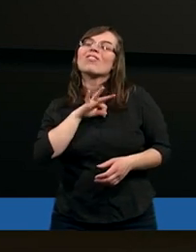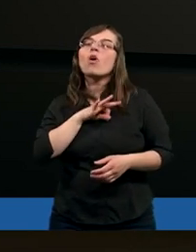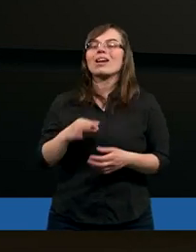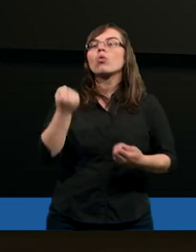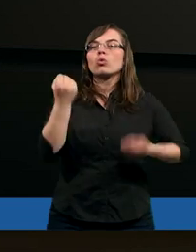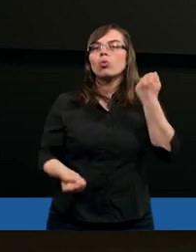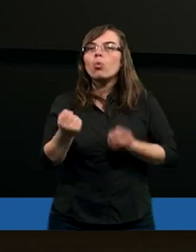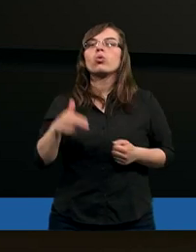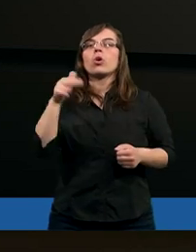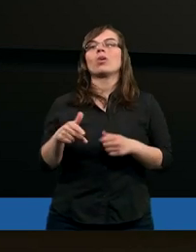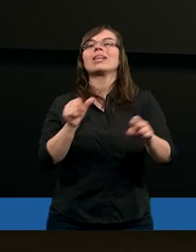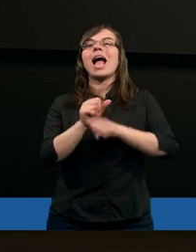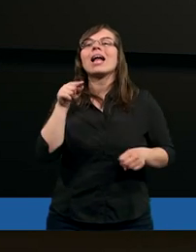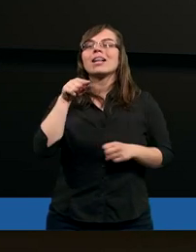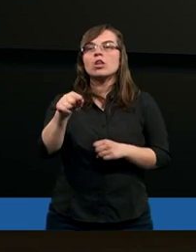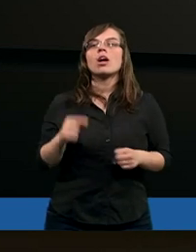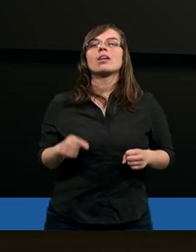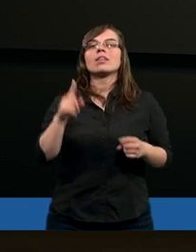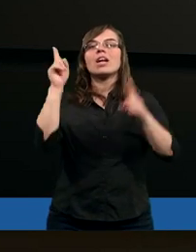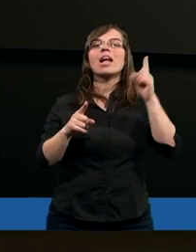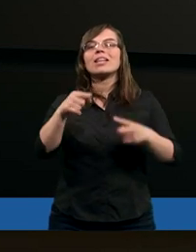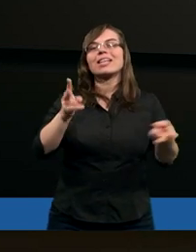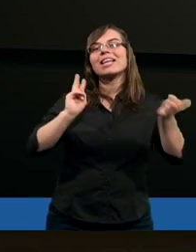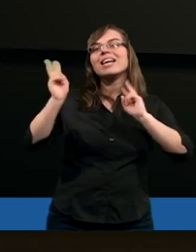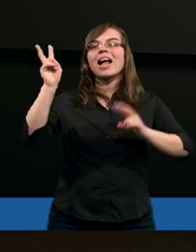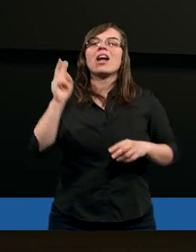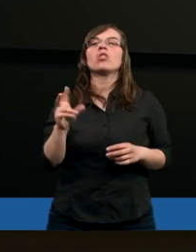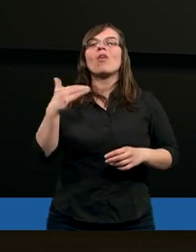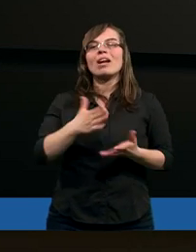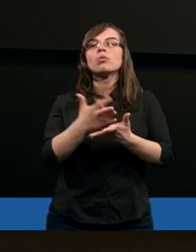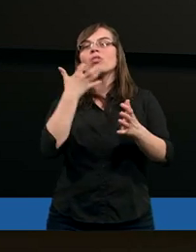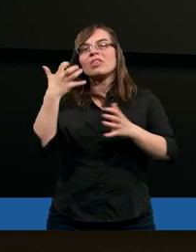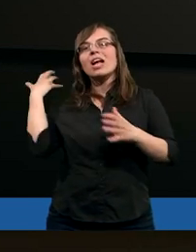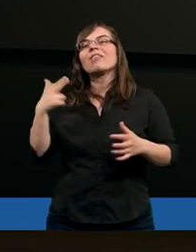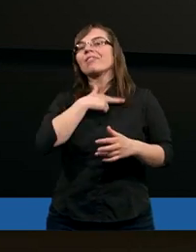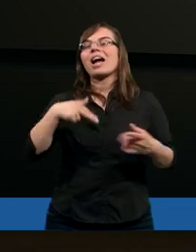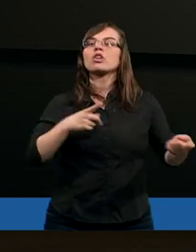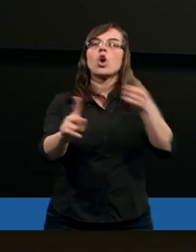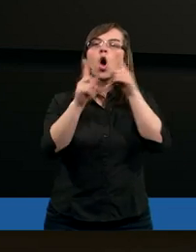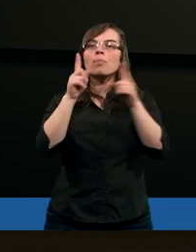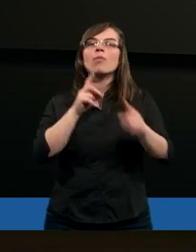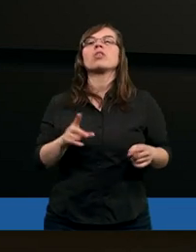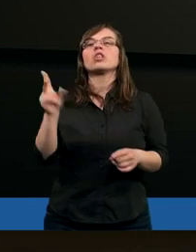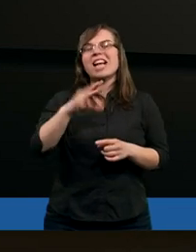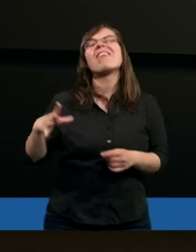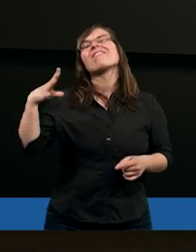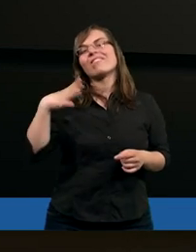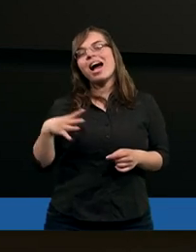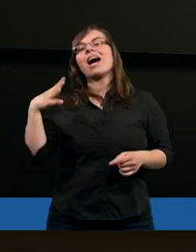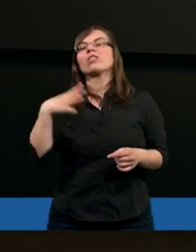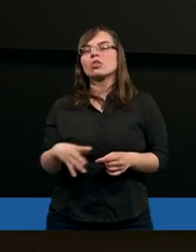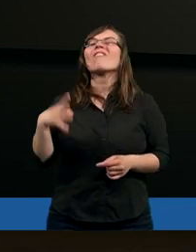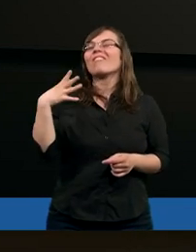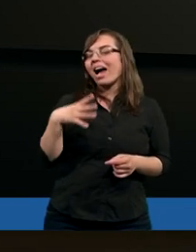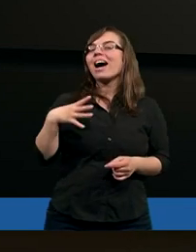swojego trudu, jest to, co sygnalizowaliśmy już wcześniej w naszych rozmowach, że warto,